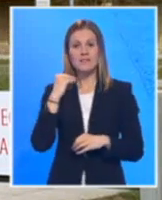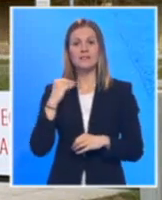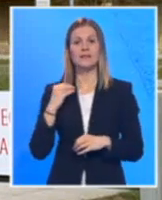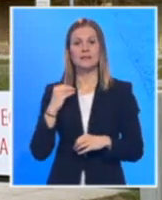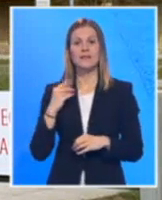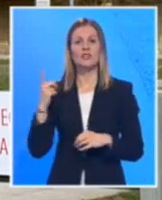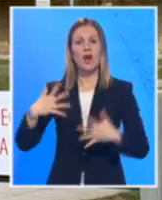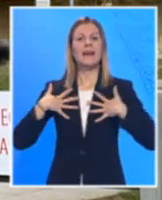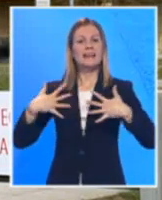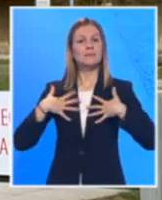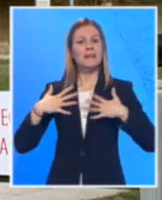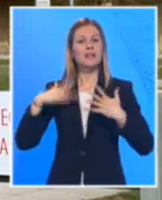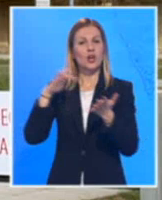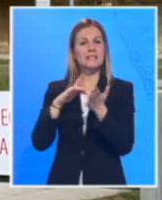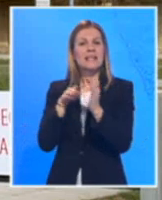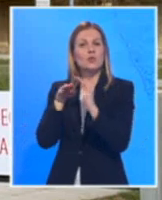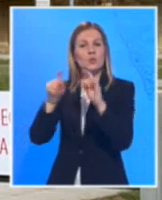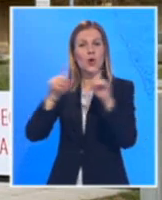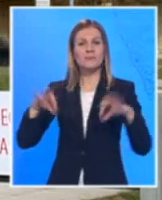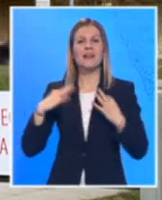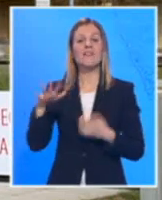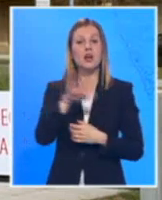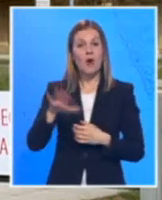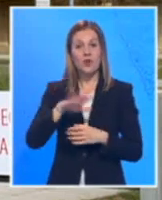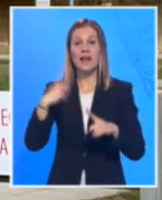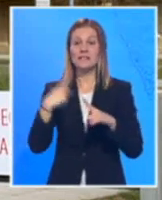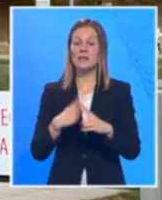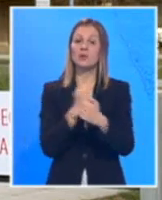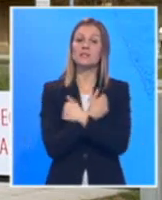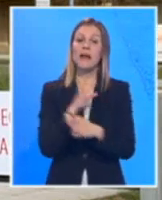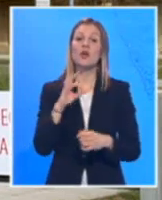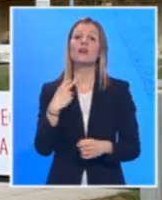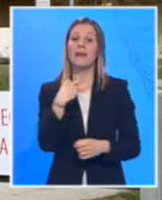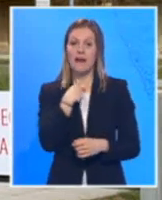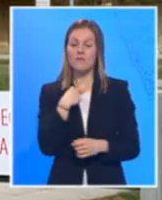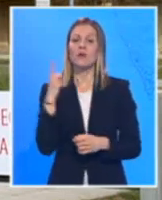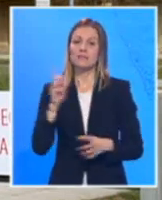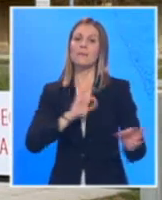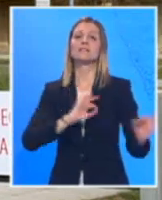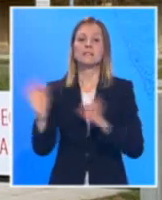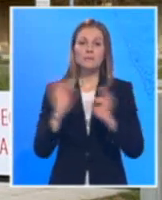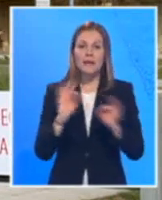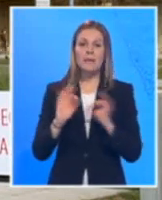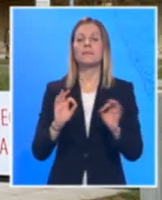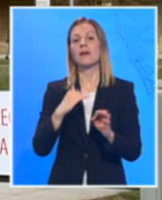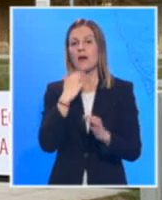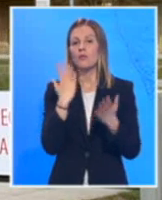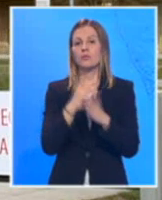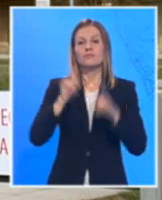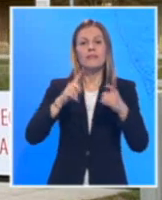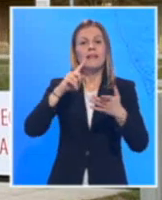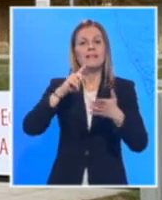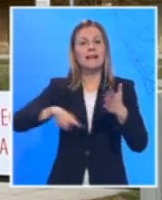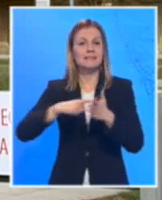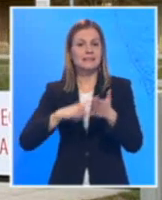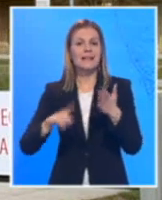respiratorni centri koji se nalaze u Domu zdravlja na Novom naselju i uz Maj Ognjena Vuka spremni su za testiranje potencijalno zaraženih